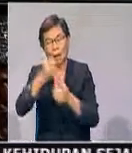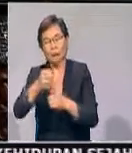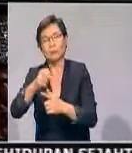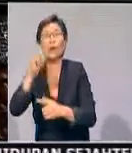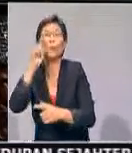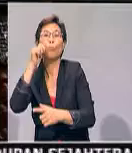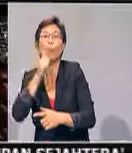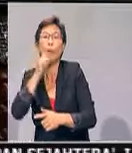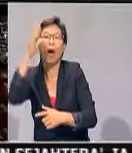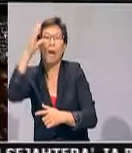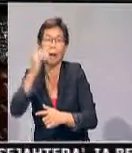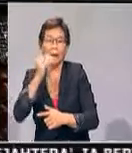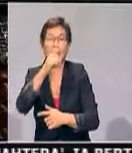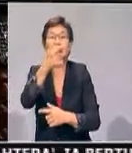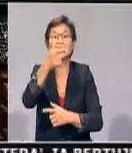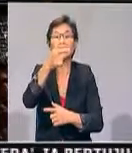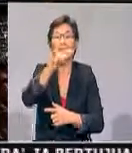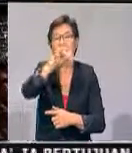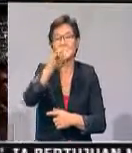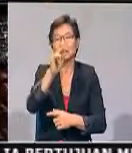jantina. Terima kasih.